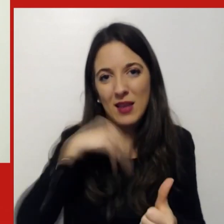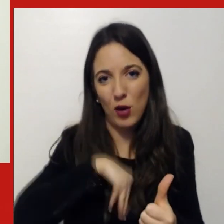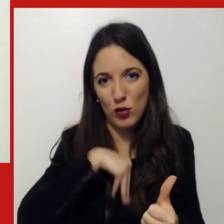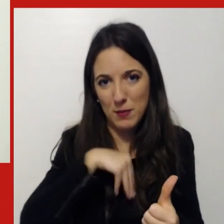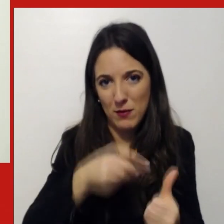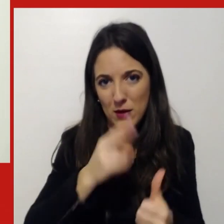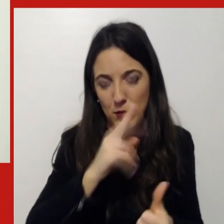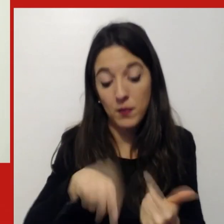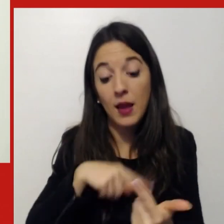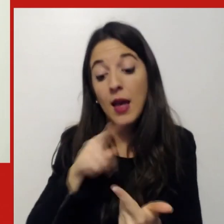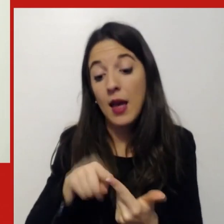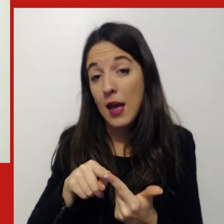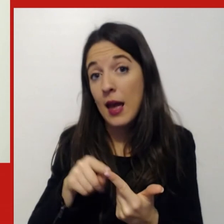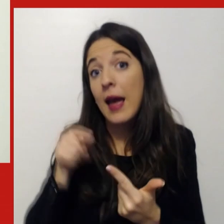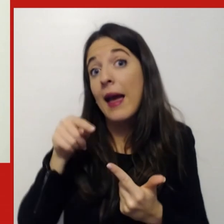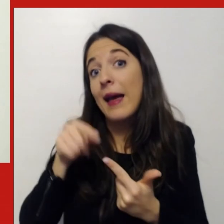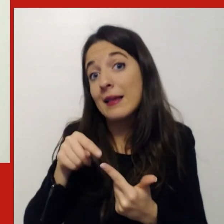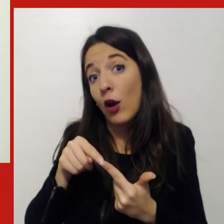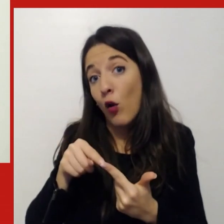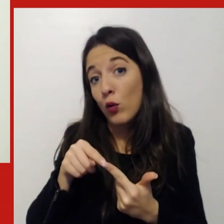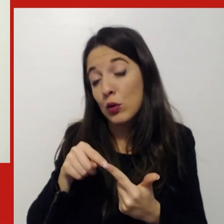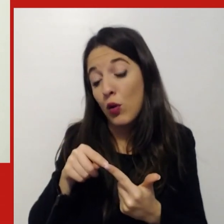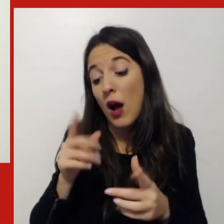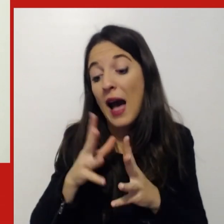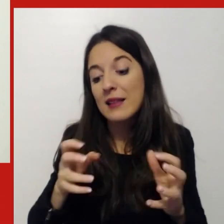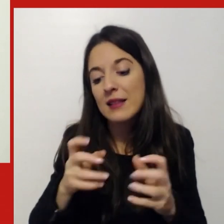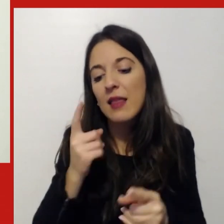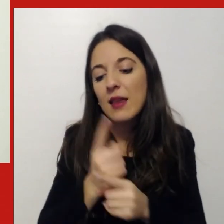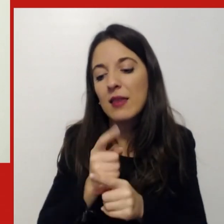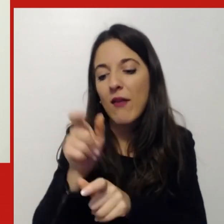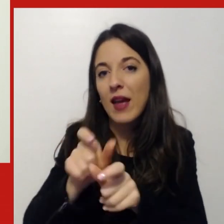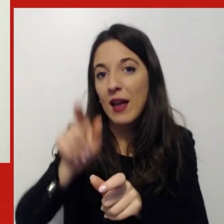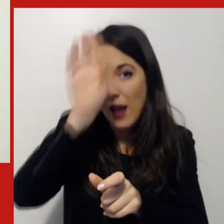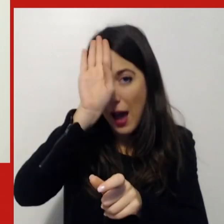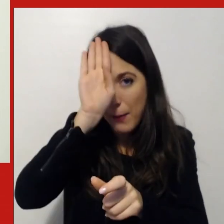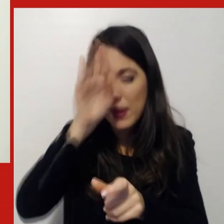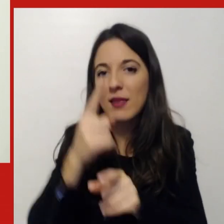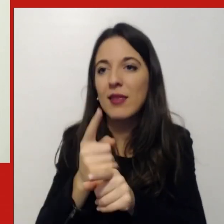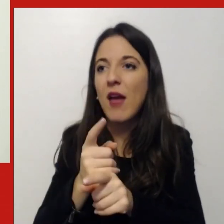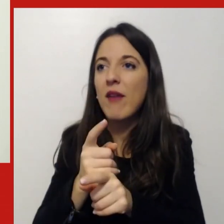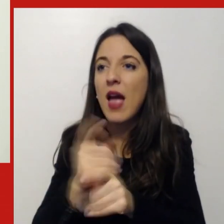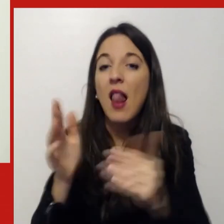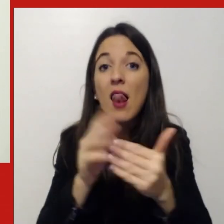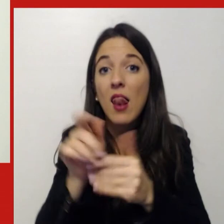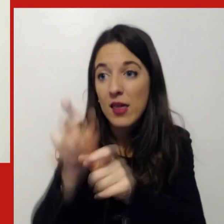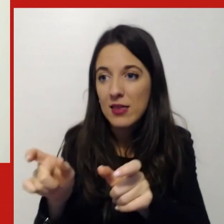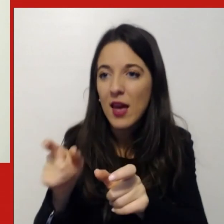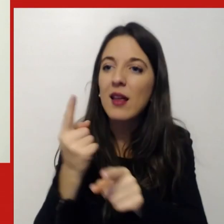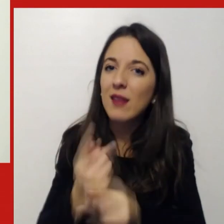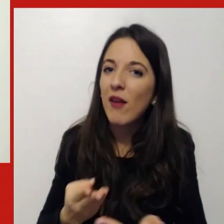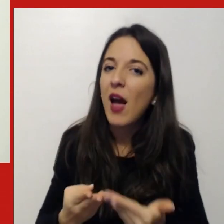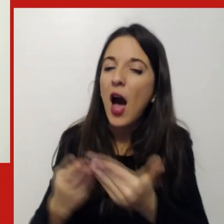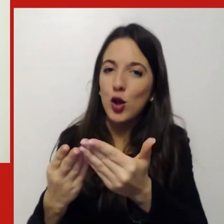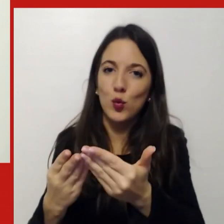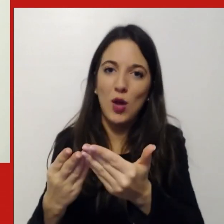perché se aiuto i capi aiuto molto l'organizzazione perché lo smart working